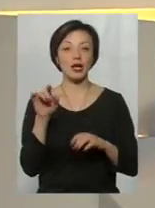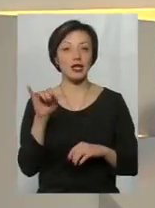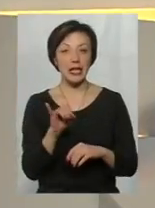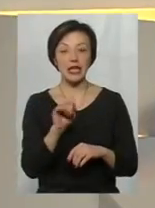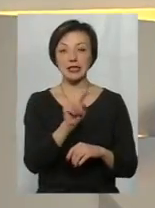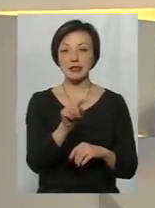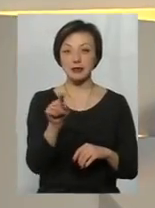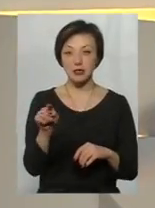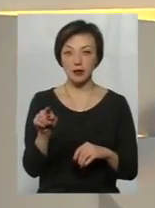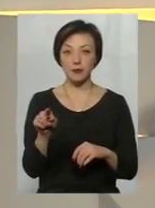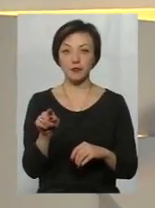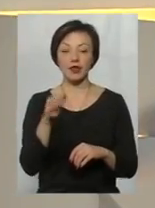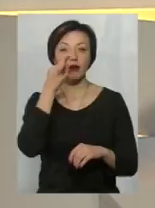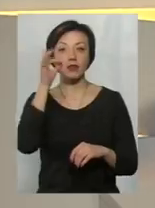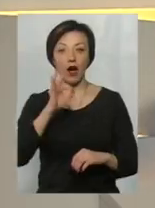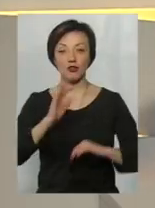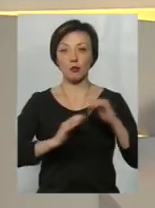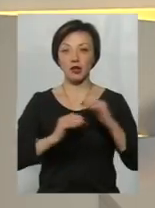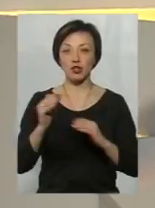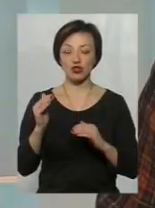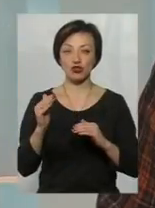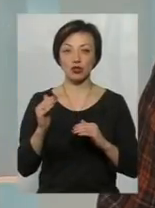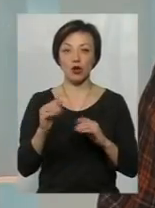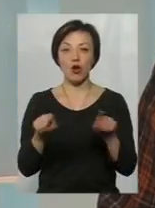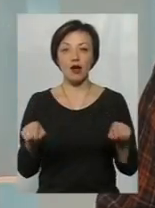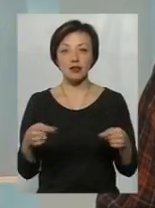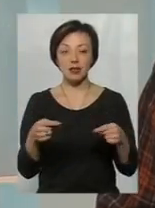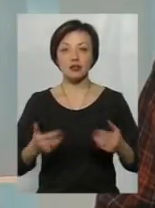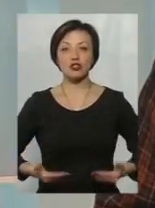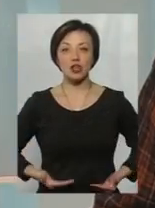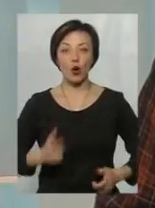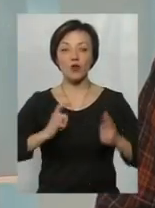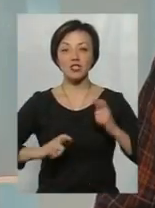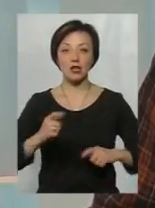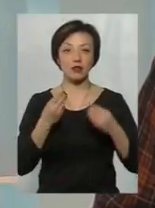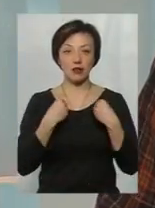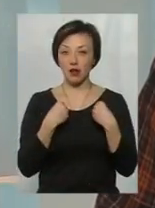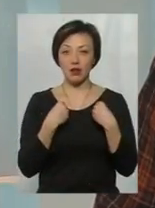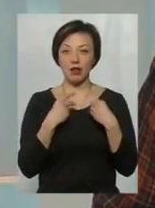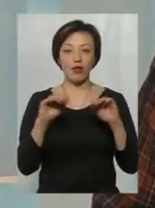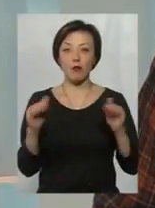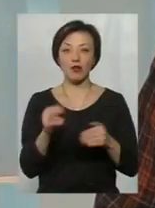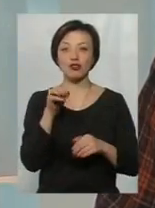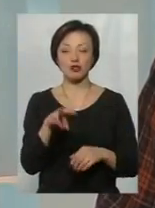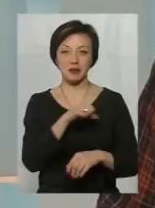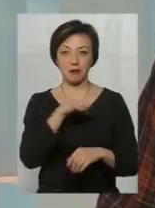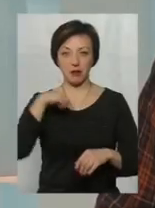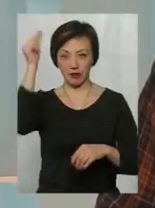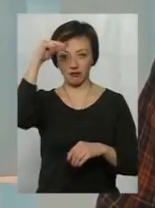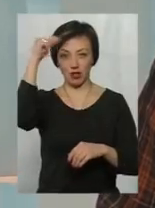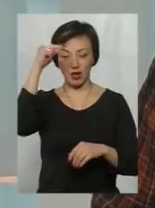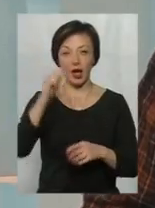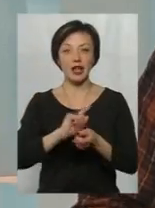ті навички практичні, якоїсь організації життя університету, вони мені дали не менше, ніж саме по собі навчання.